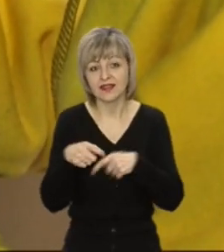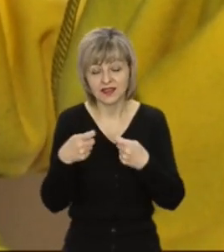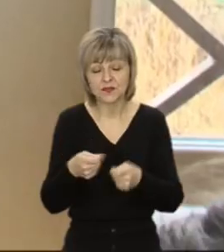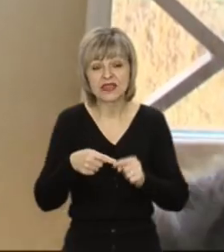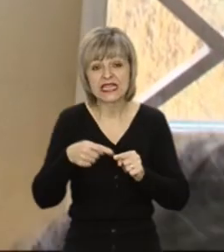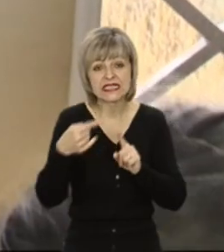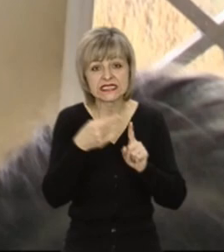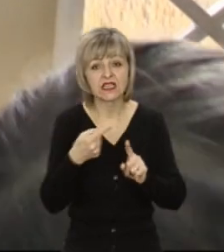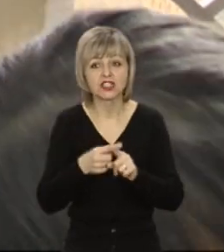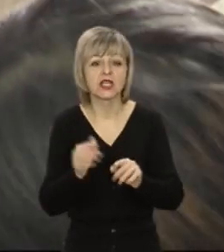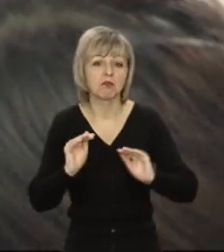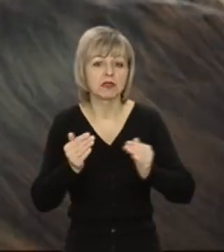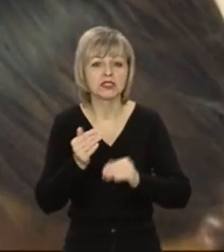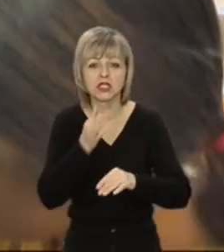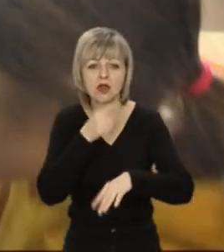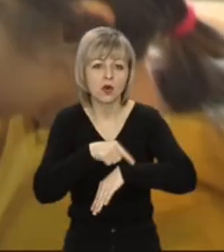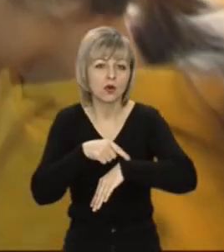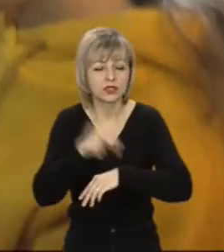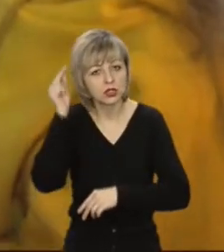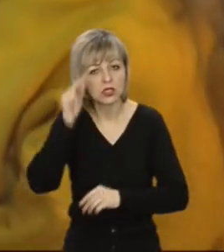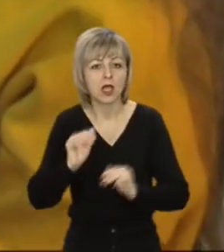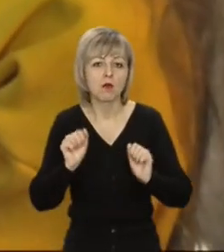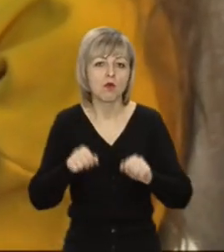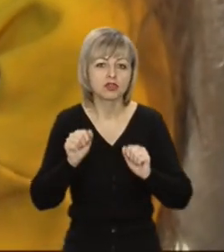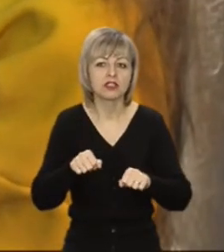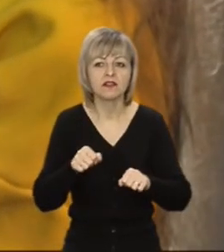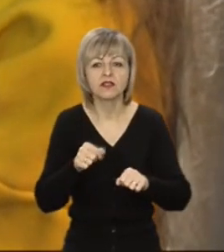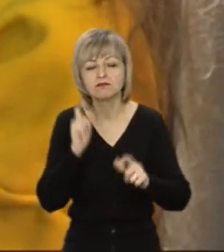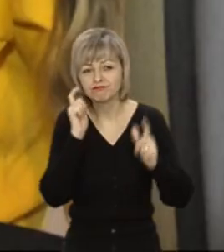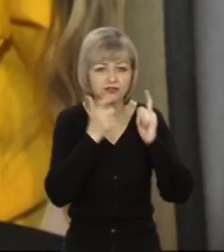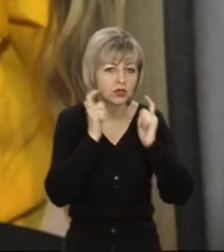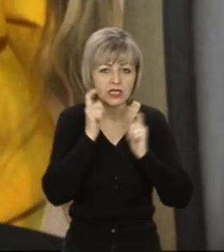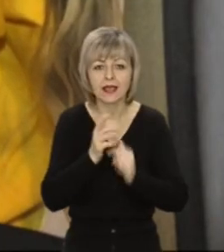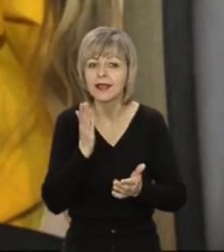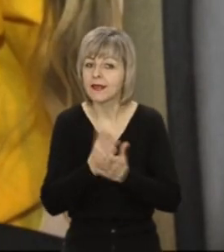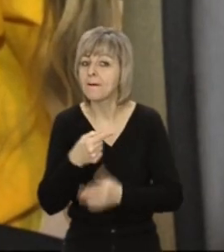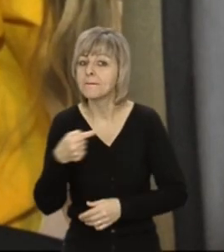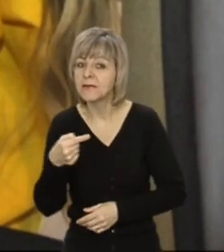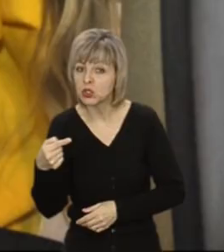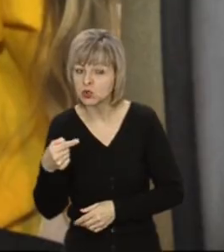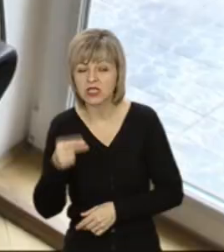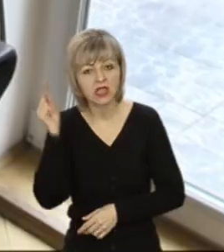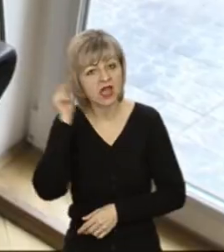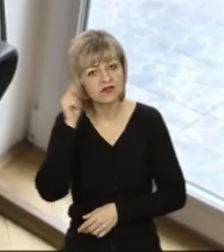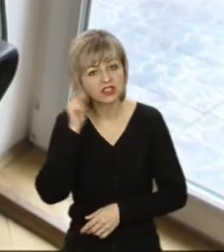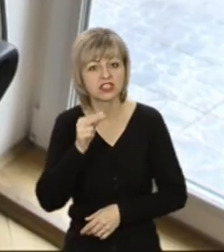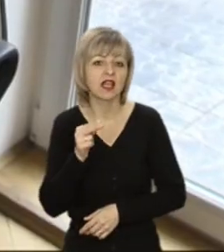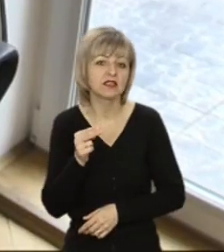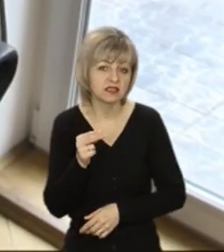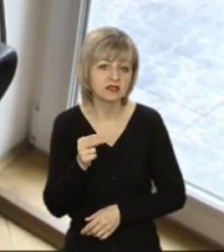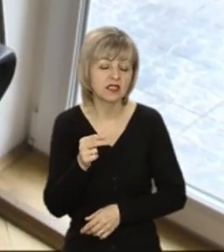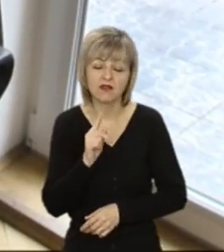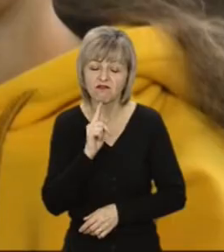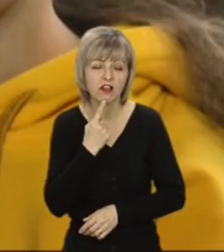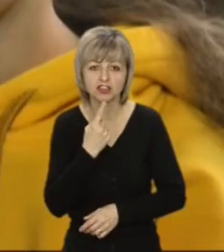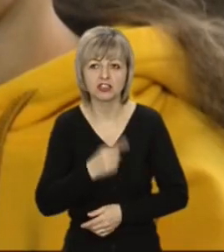Дистанційне – це коротші уроки та можливість відволікатися, каже Єва. Однак є й мінуси. Навчатися, з її слів, усе